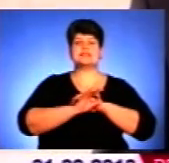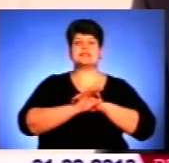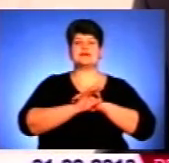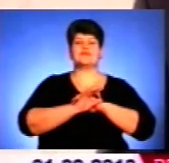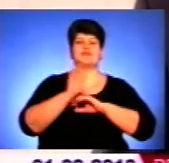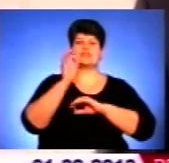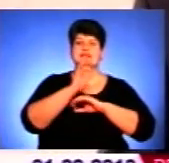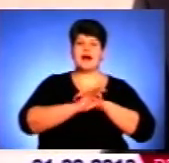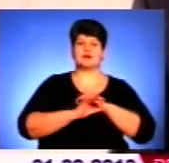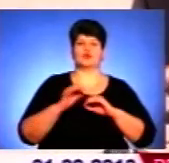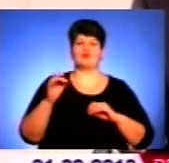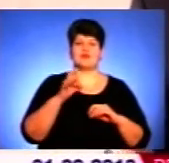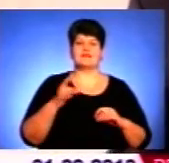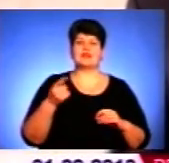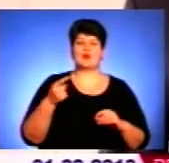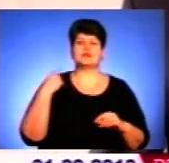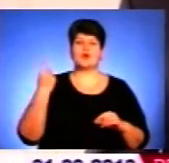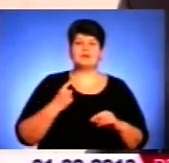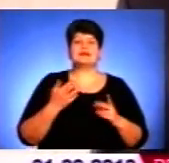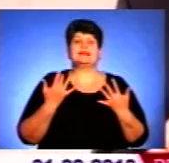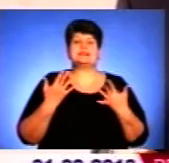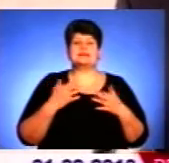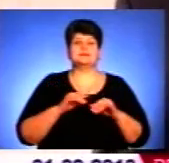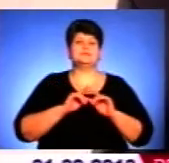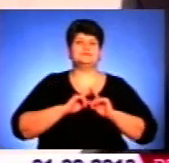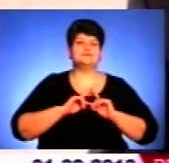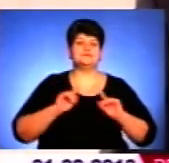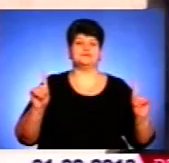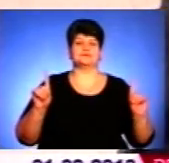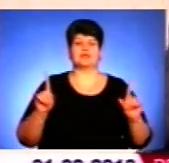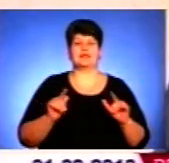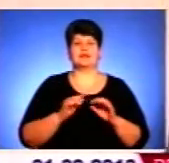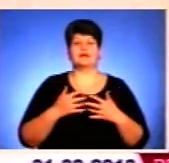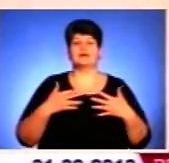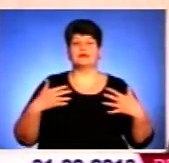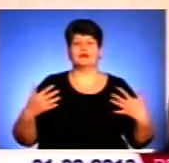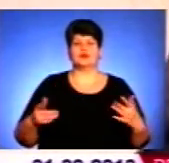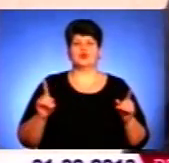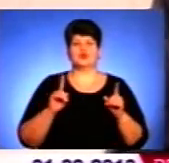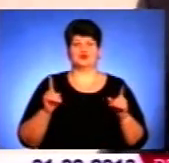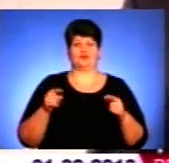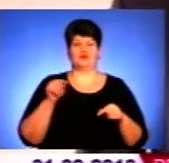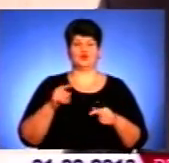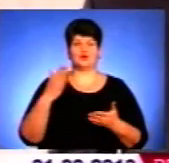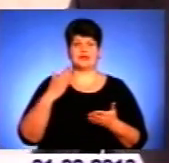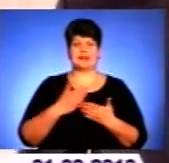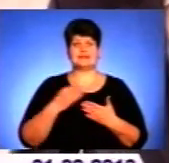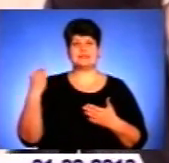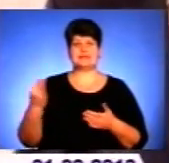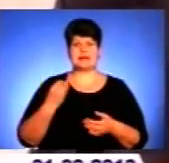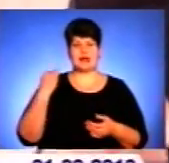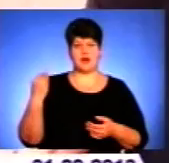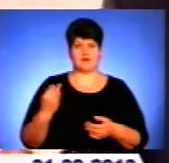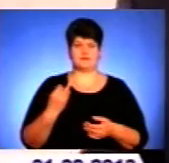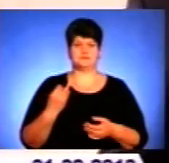Тернопільській області, воно настільки динамічне релігійне життя, настільки насичене, що воно є і цікавим